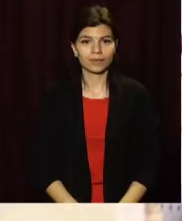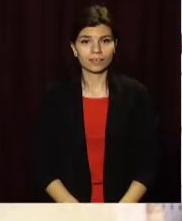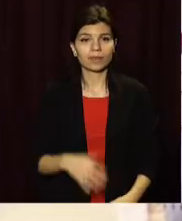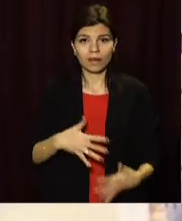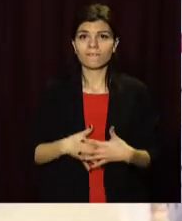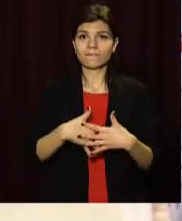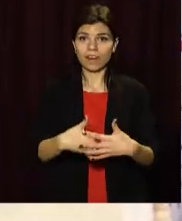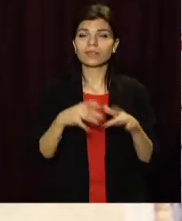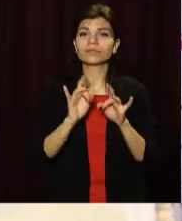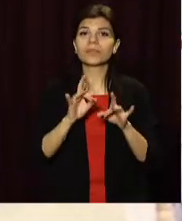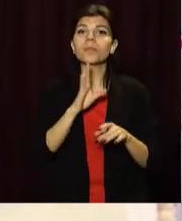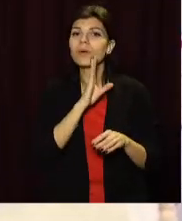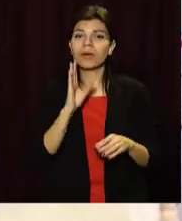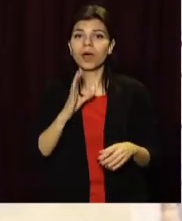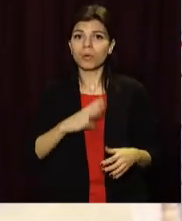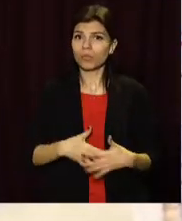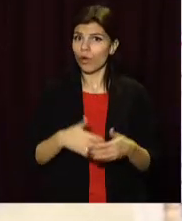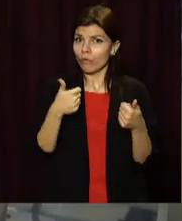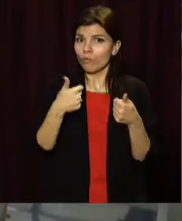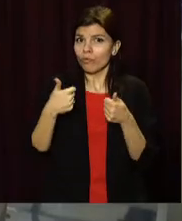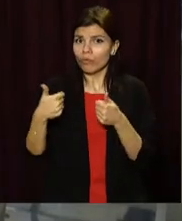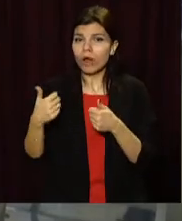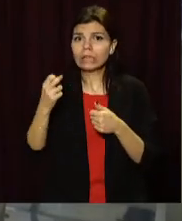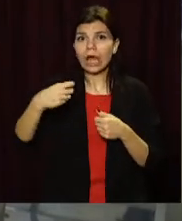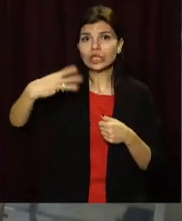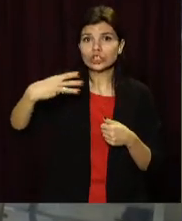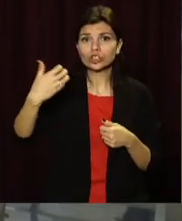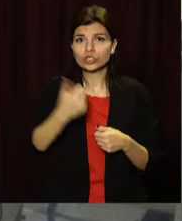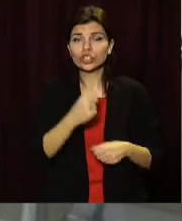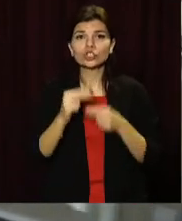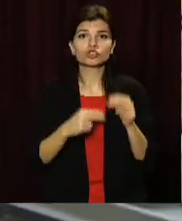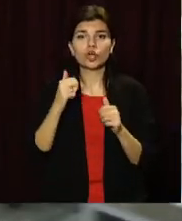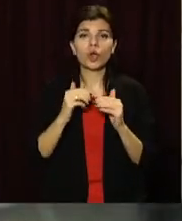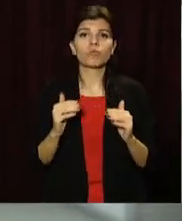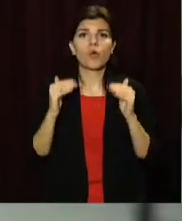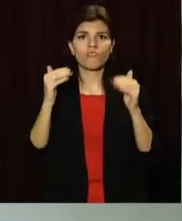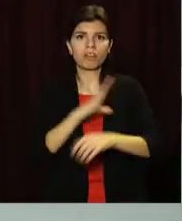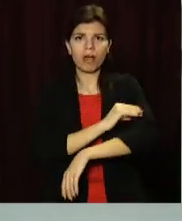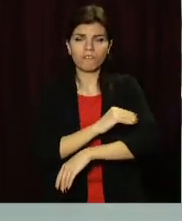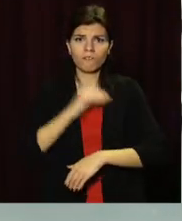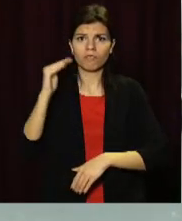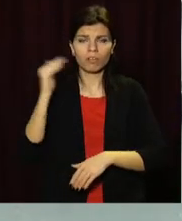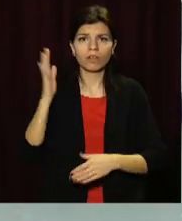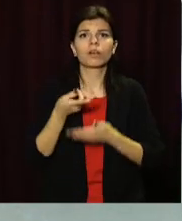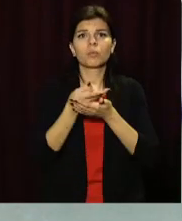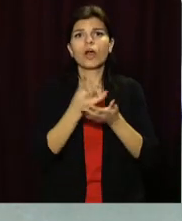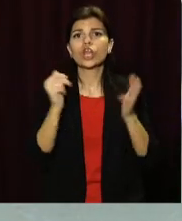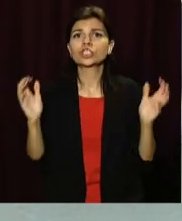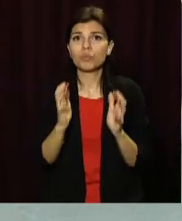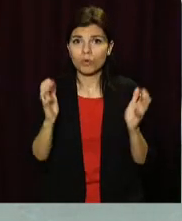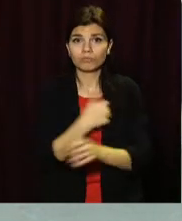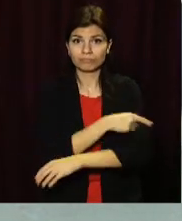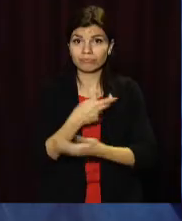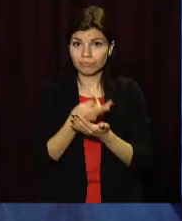Вагітність, розповідає мати, проходила добре, однак на 30-му тижні через постійно підвищений тиск довелося лягти на збереження.